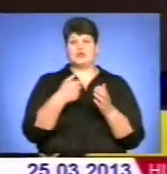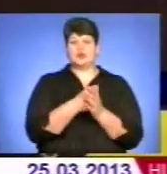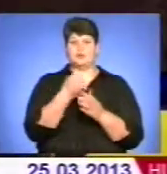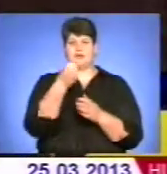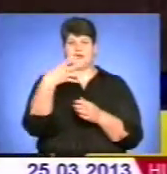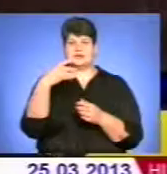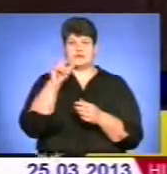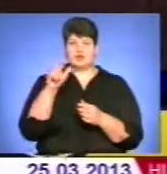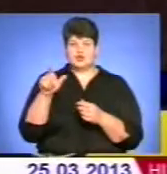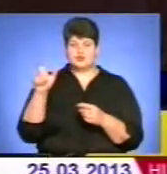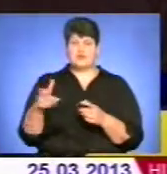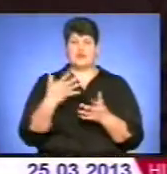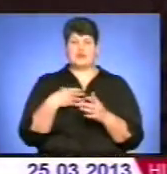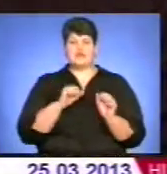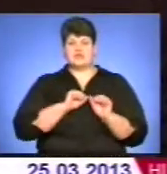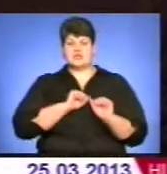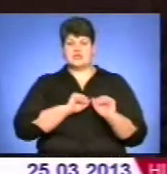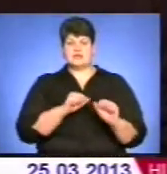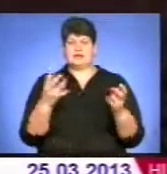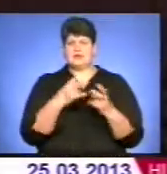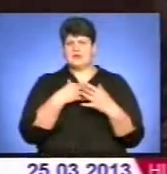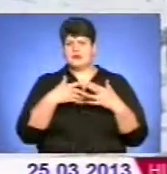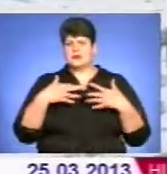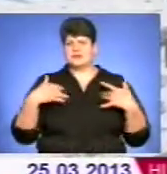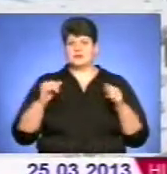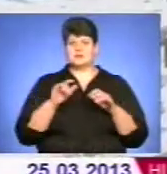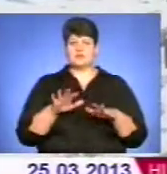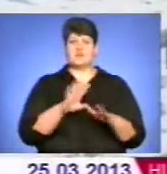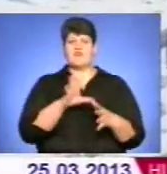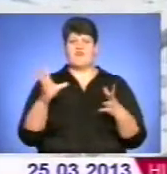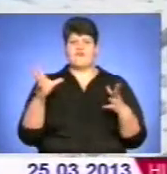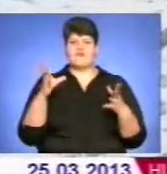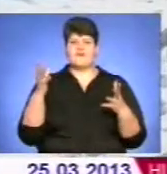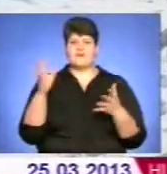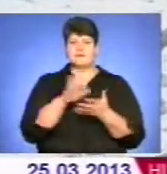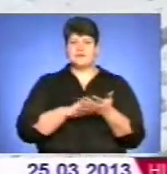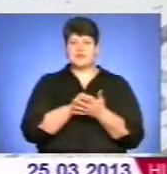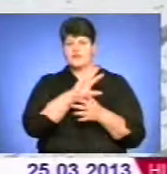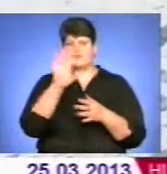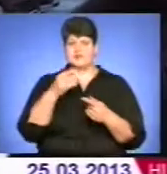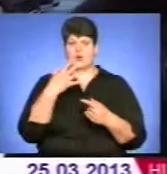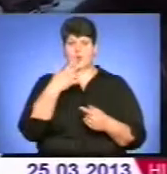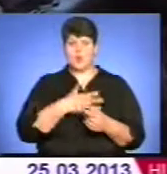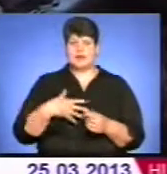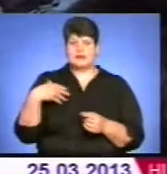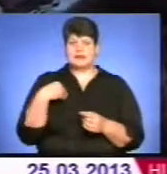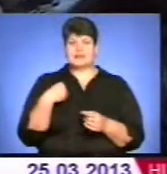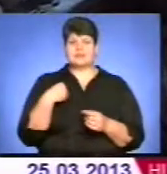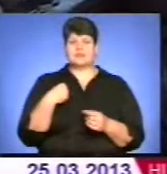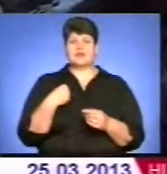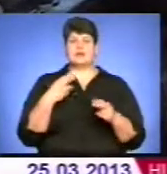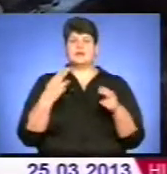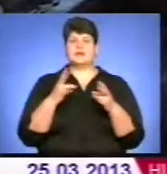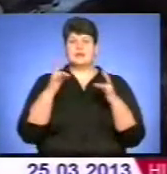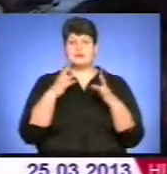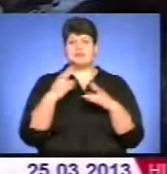І берегтися від цієї недуги треба усіма способами, адже вона вражає майже всі органи. Небезпечність туберкульозу в тому,